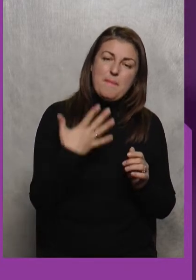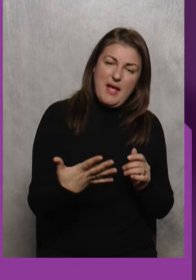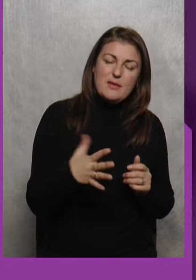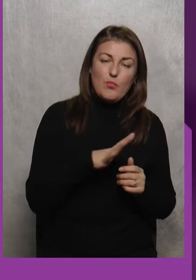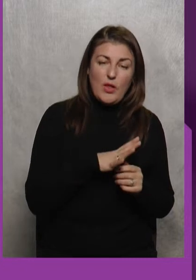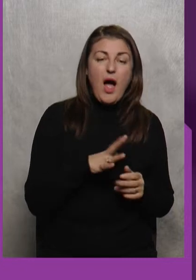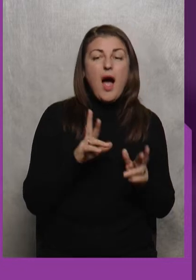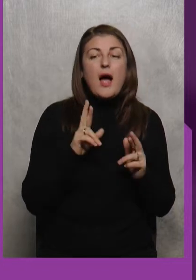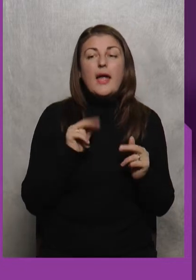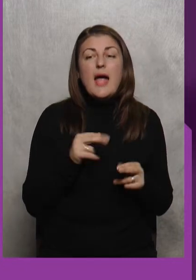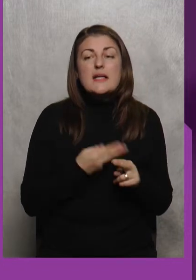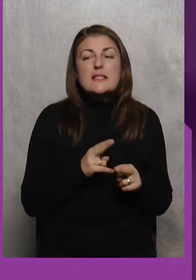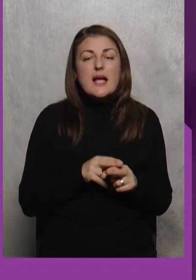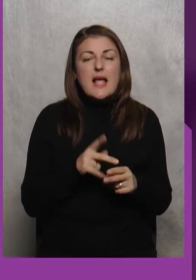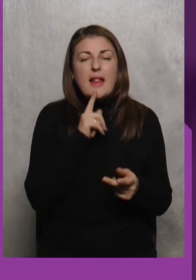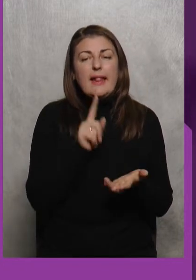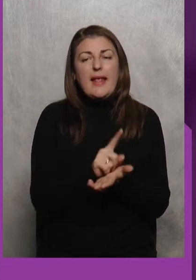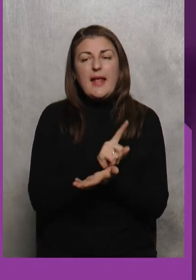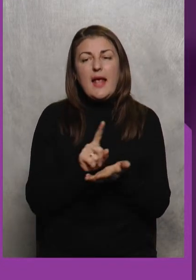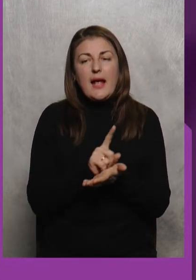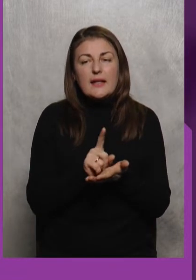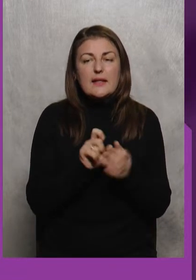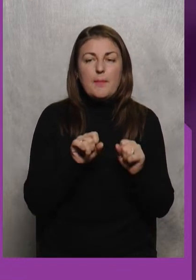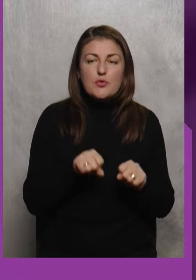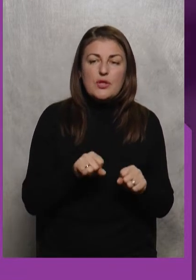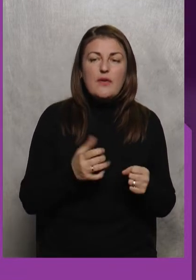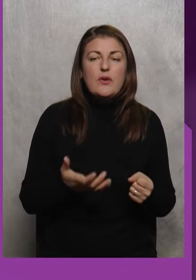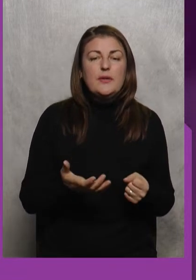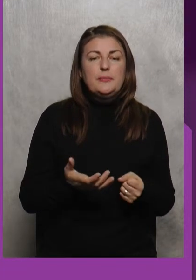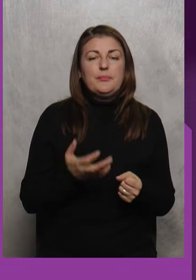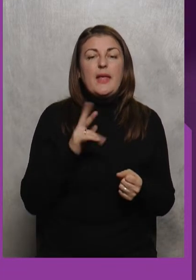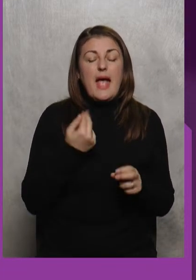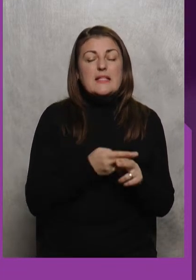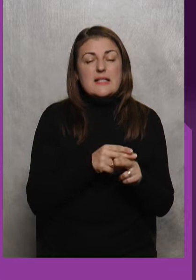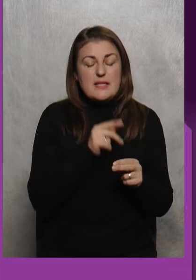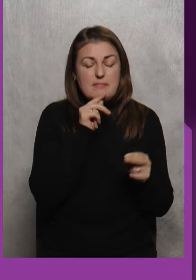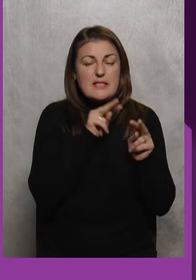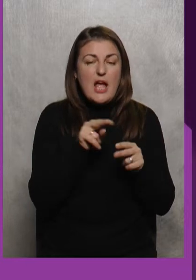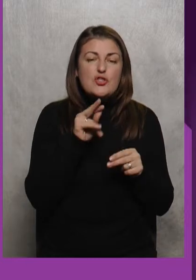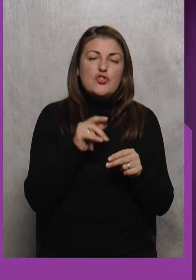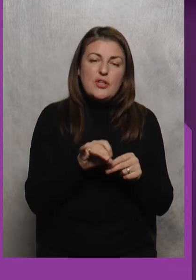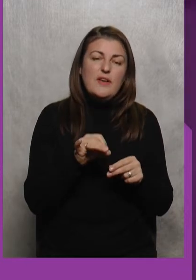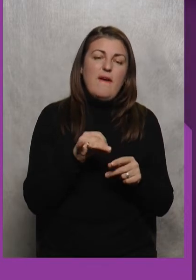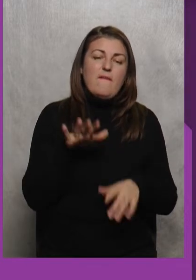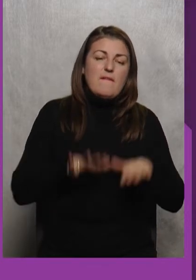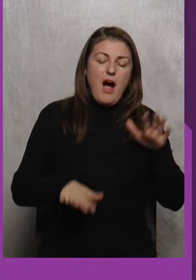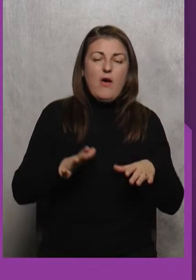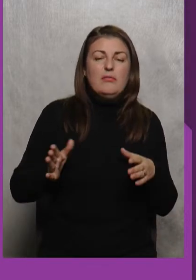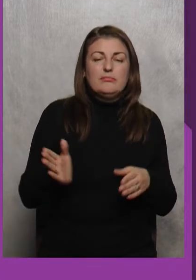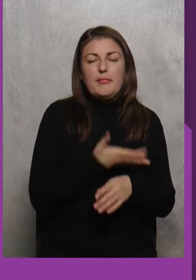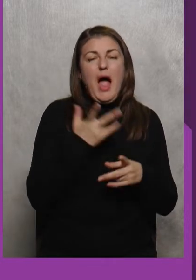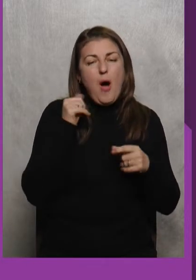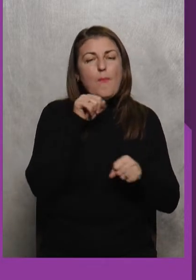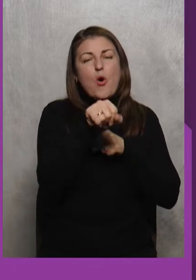Бути От як За цим За дієтою Можливо От як За цим Слідкую Чи ганяють Вагу От як